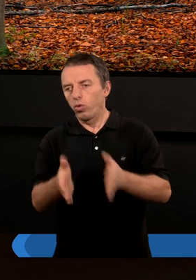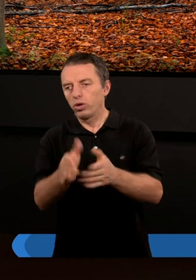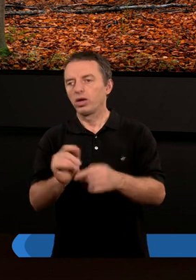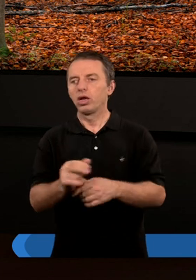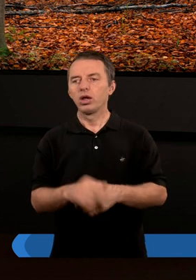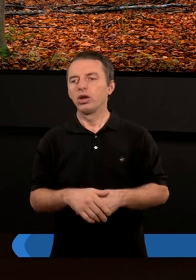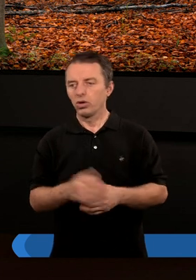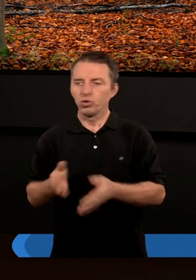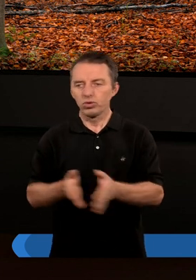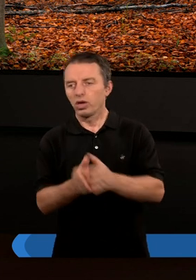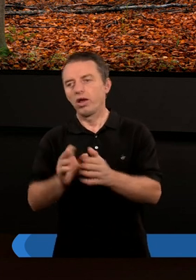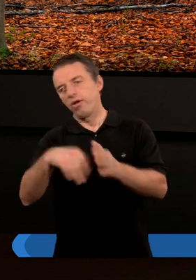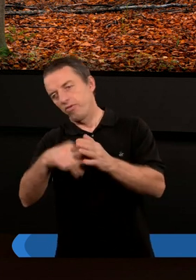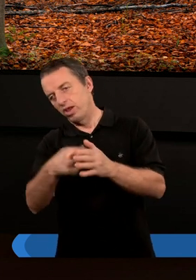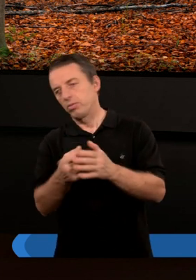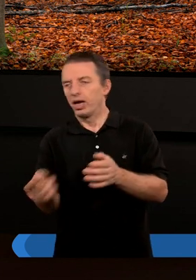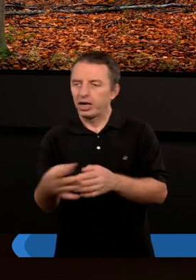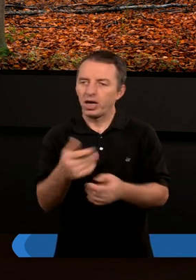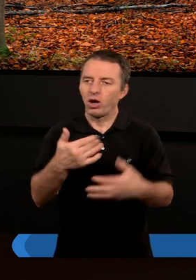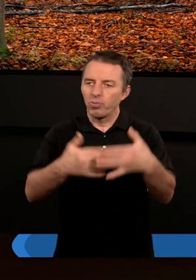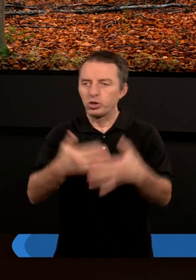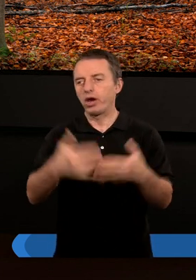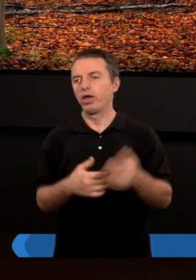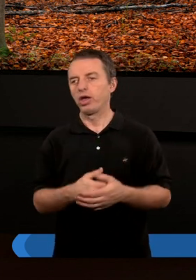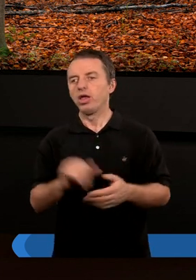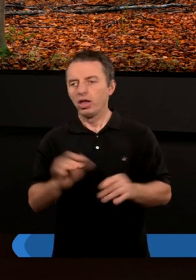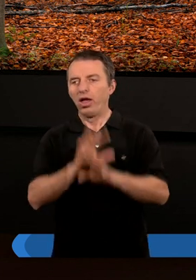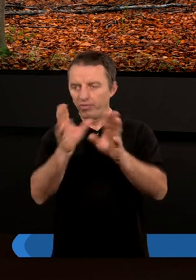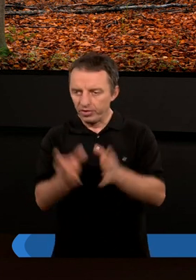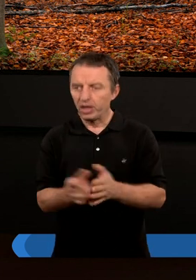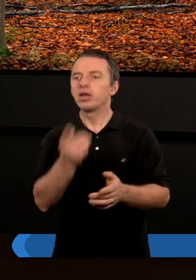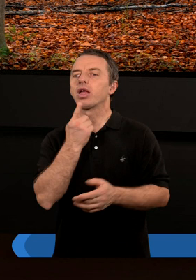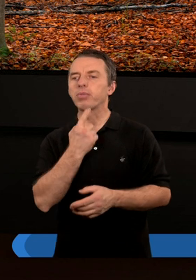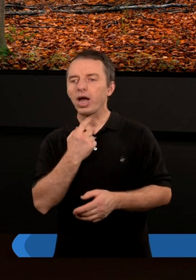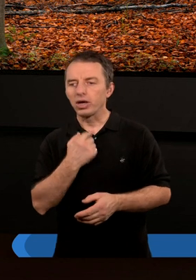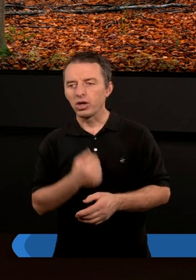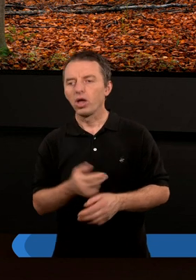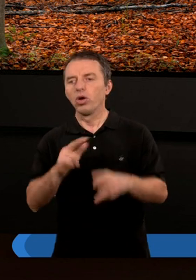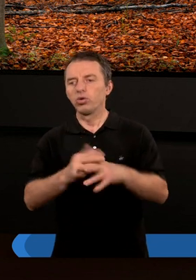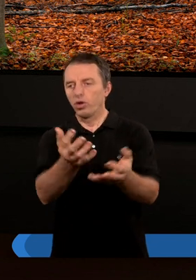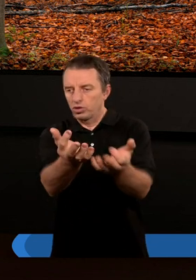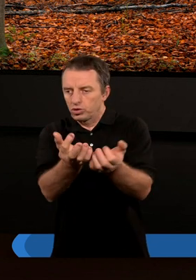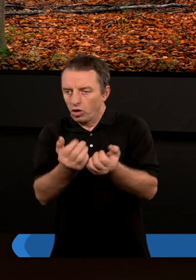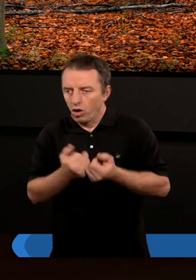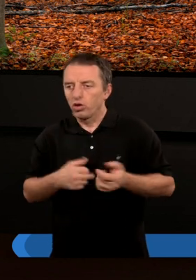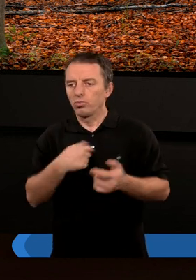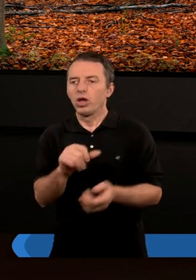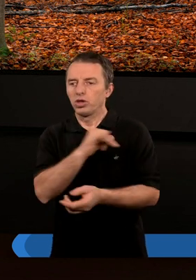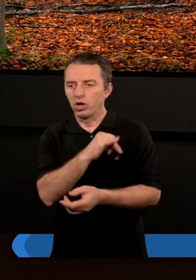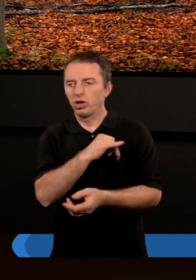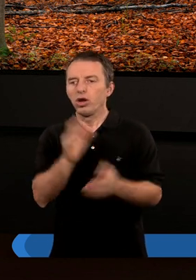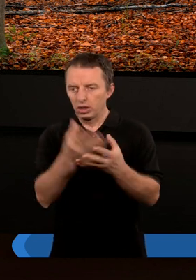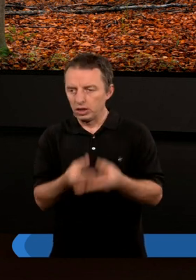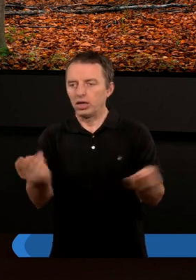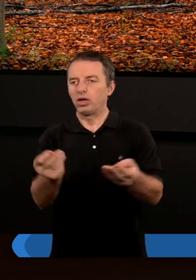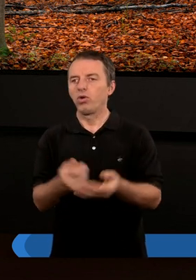unikał takich świeckich rzeczy typu filmy, gry komputerowe, to te wszystkie pragnienia, które ciągną mnie do grzechu, po